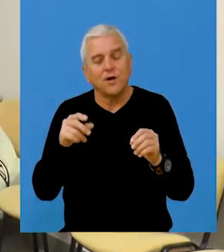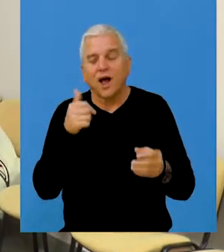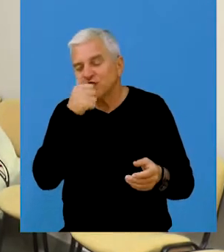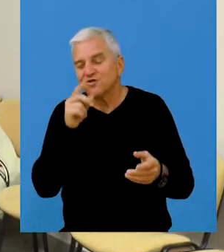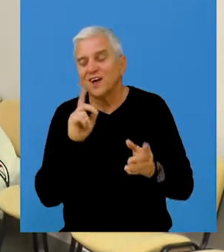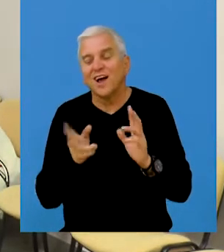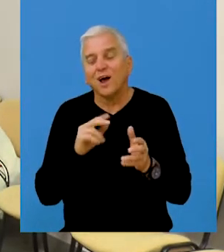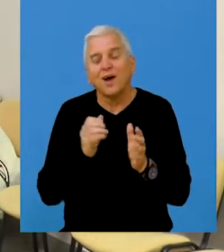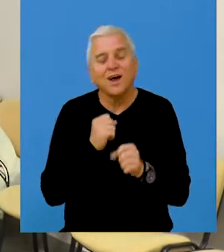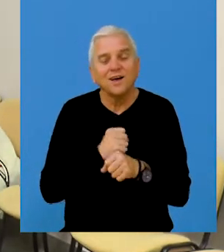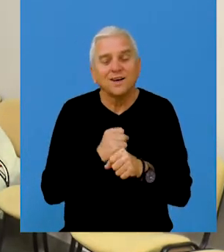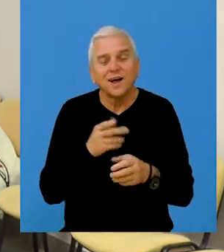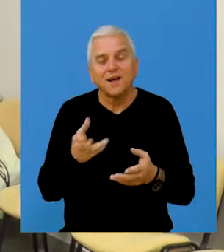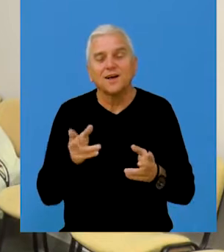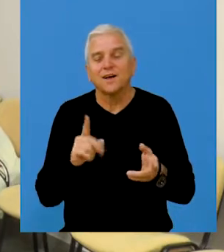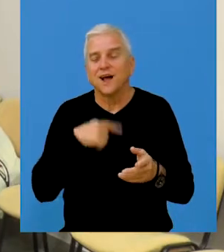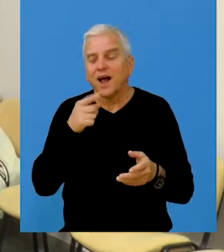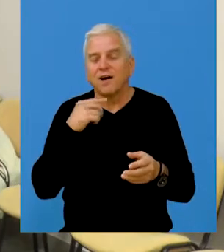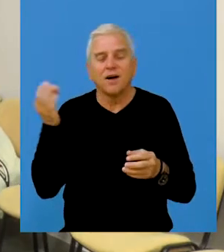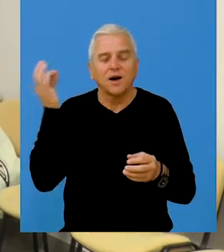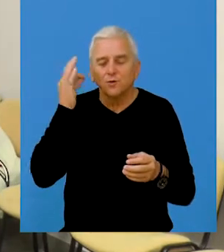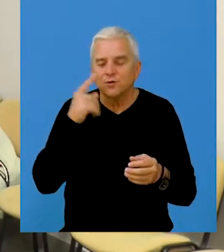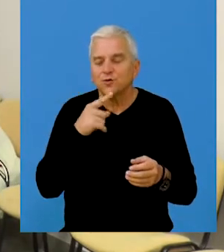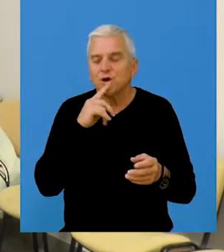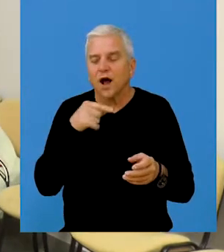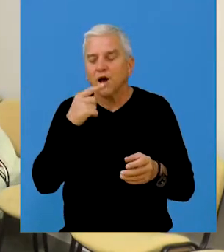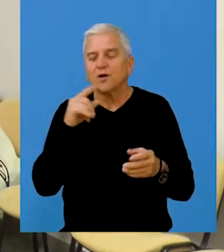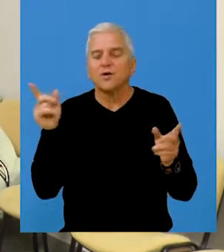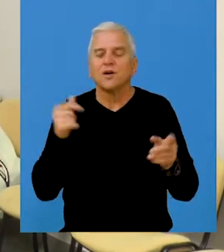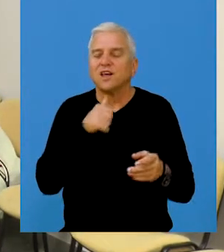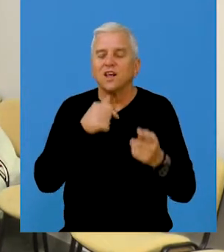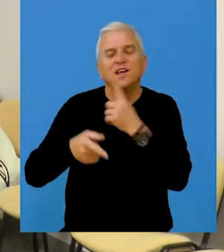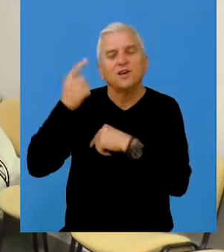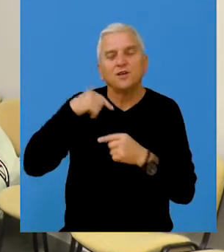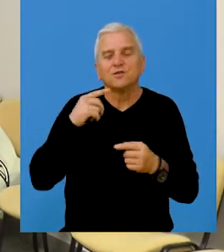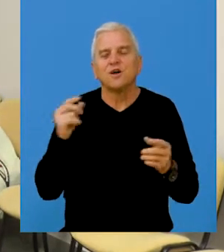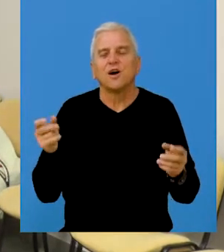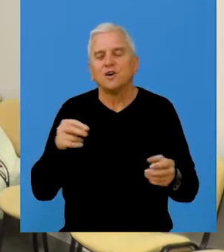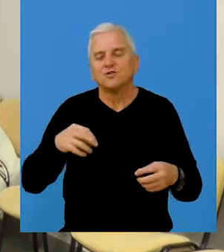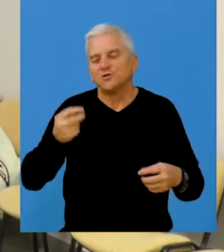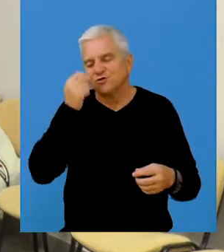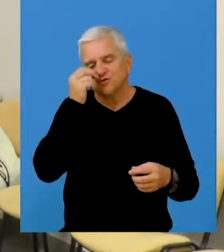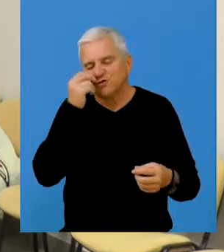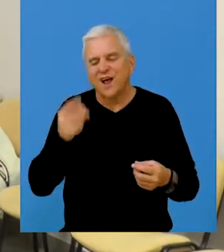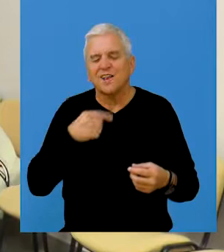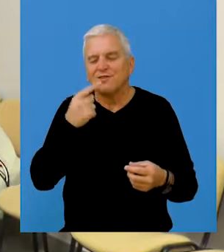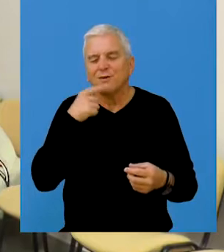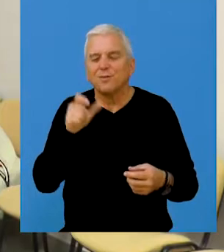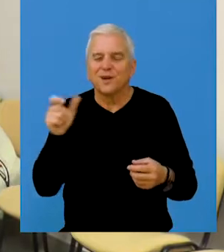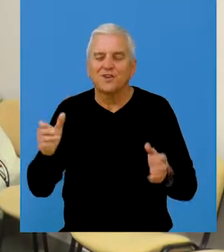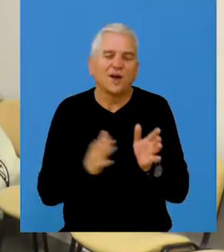podučavao slušalaštvo, o čemu se radi, kako se ozvučava, nešto malo istorijate, malo šaljive